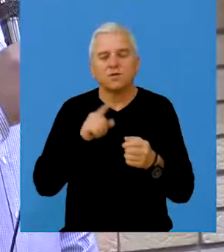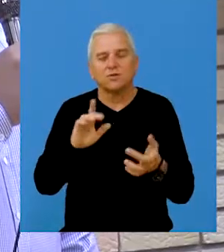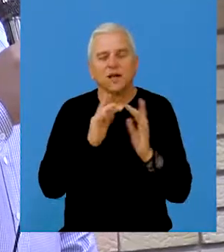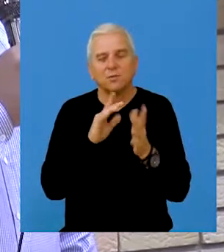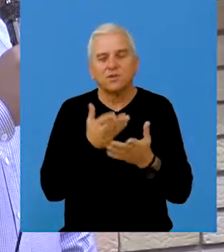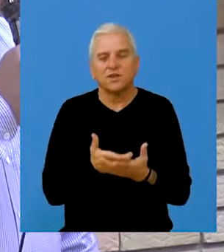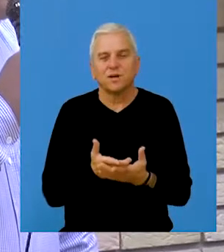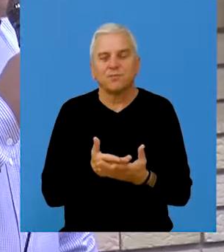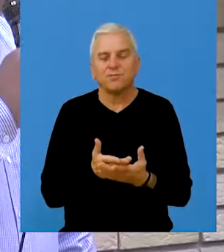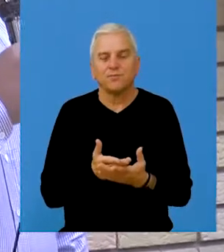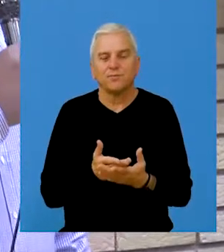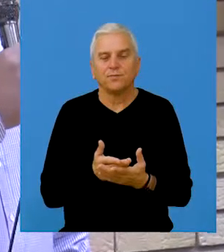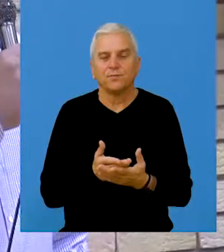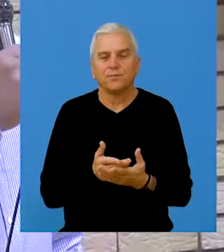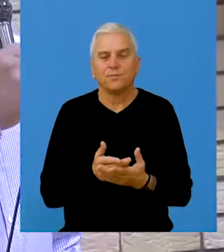organizamo taj turnir.